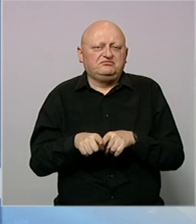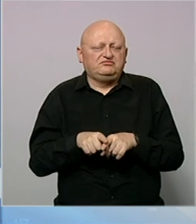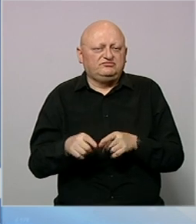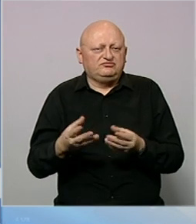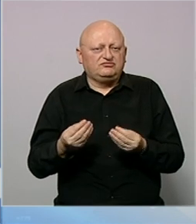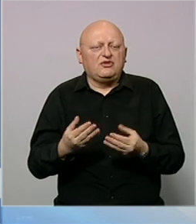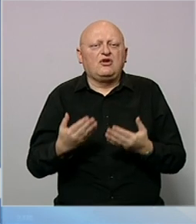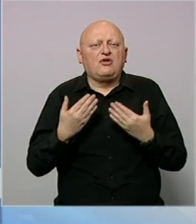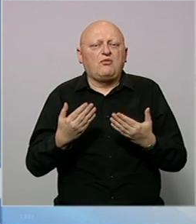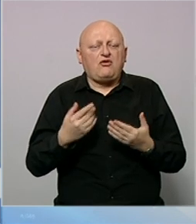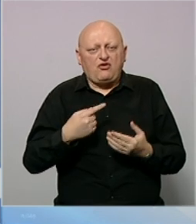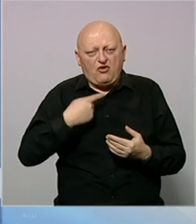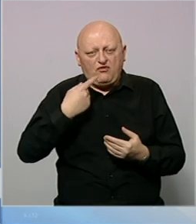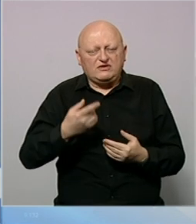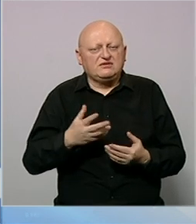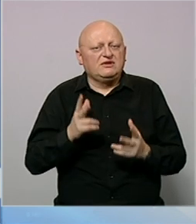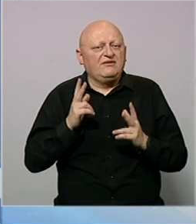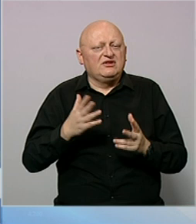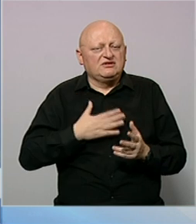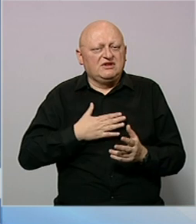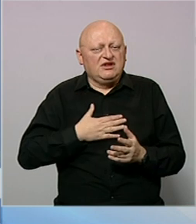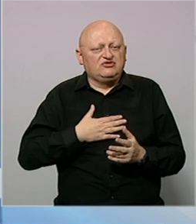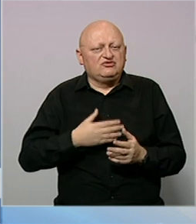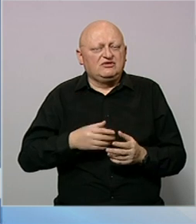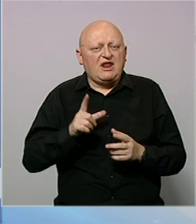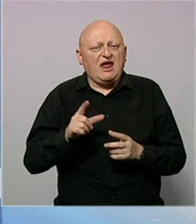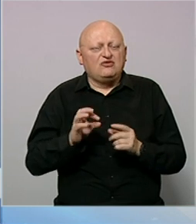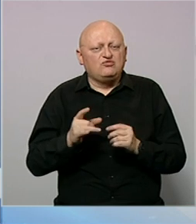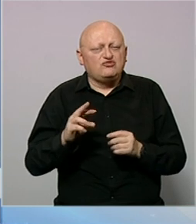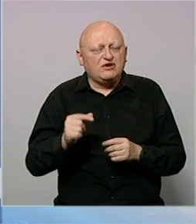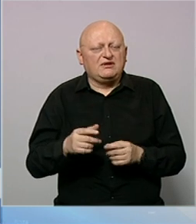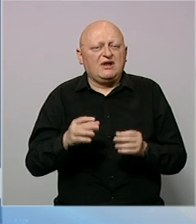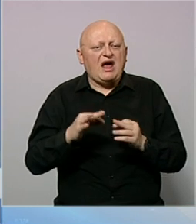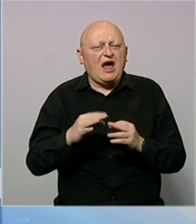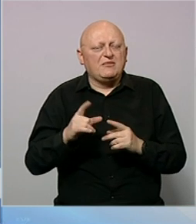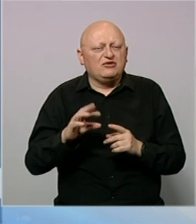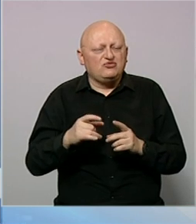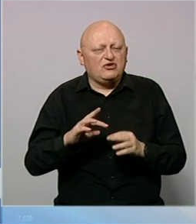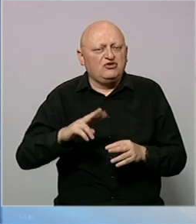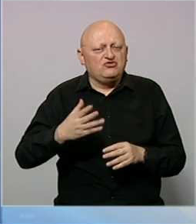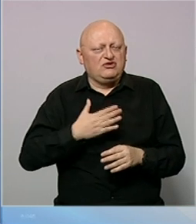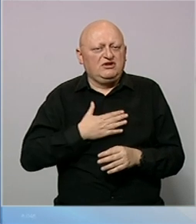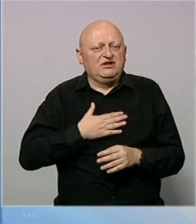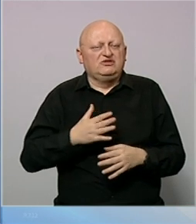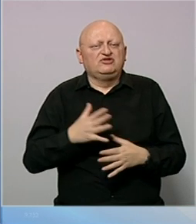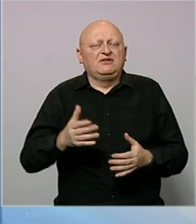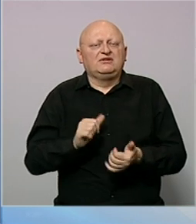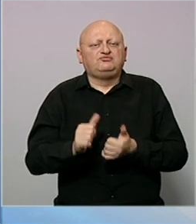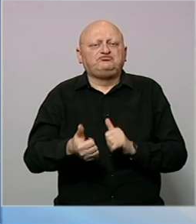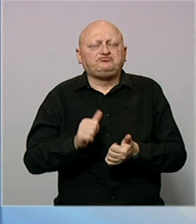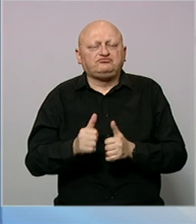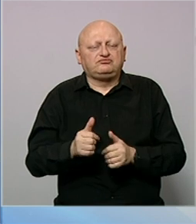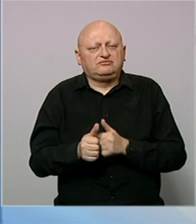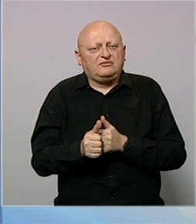pohvalno znali govoriti i navijati recimo za našu lanu pudar, za Amela Tuku i ostale naše velike sportiste.